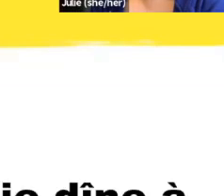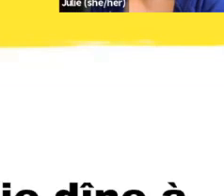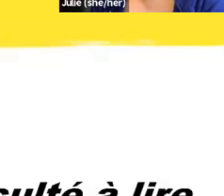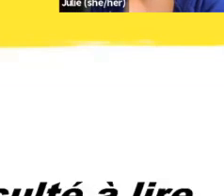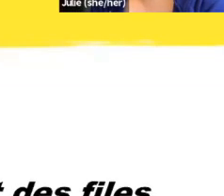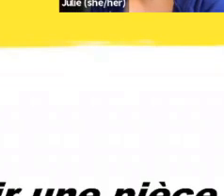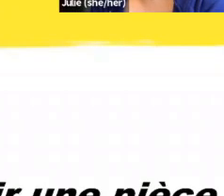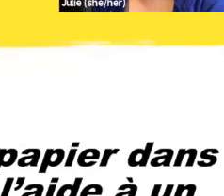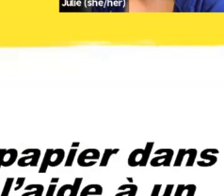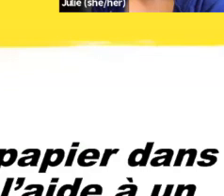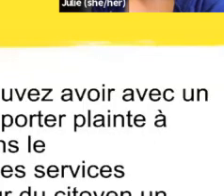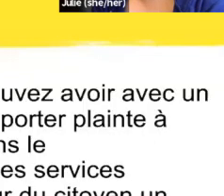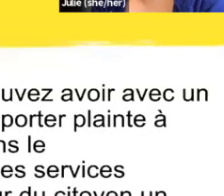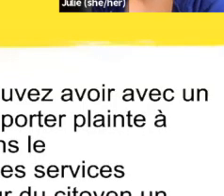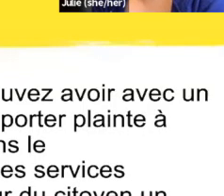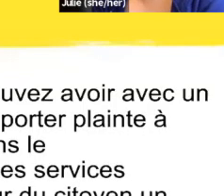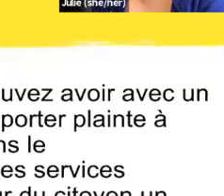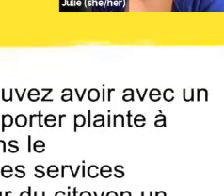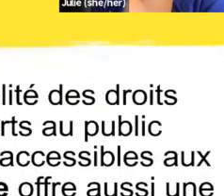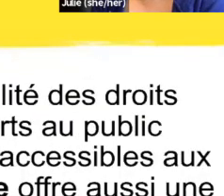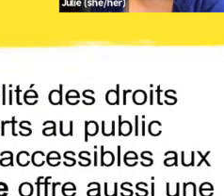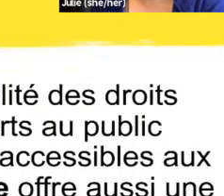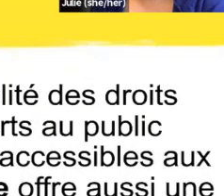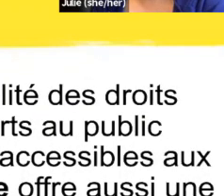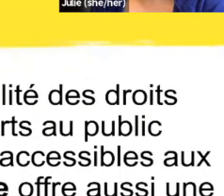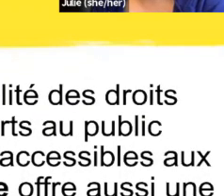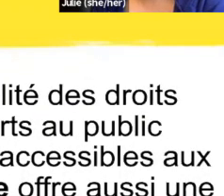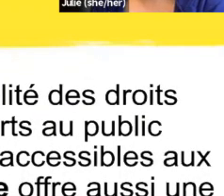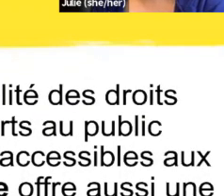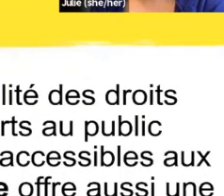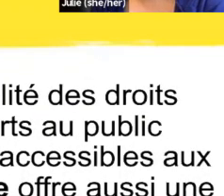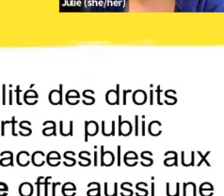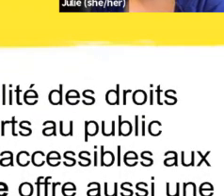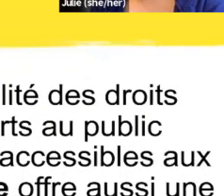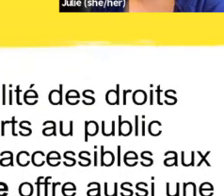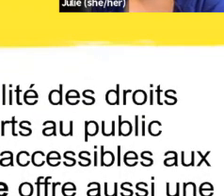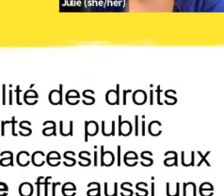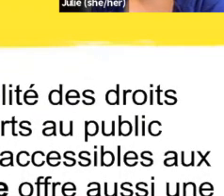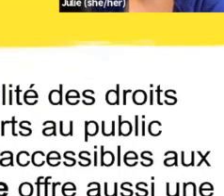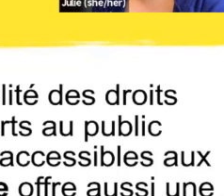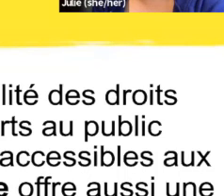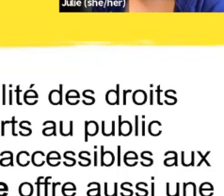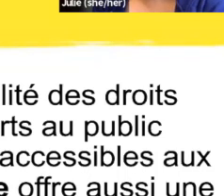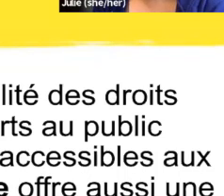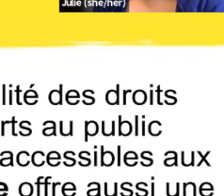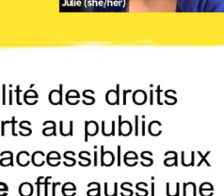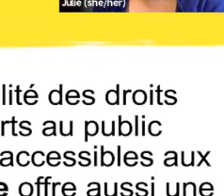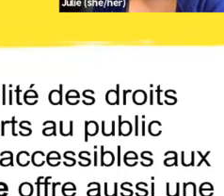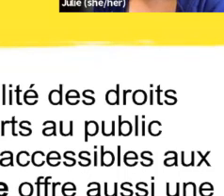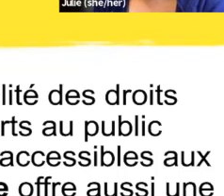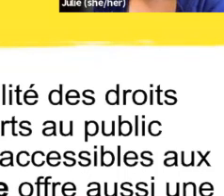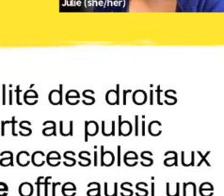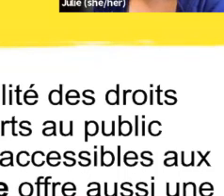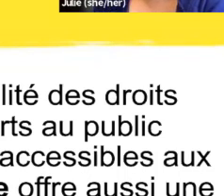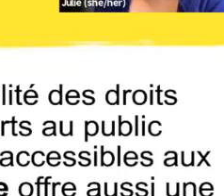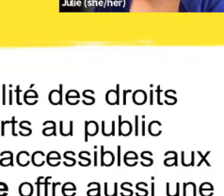Est-ce que ça pourrait être l'article 12 de la Charte québécoise? Nul ne peut par discrimination refuser de conclure un acte juridique ayant pour